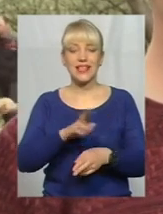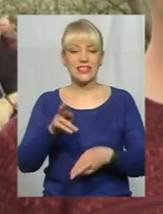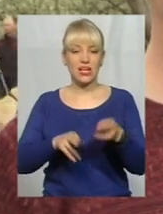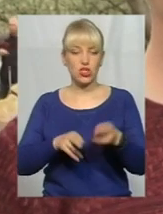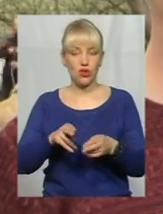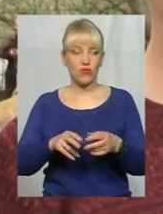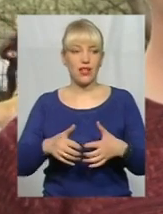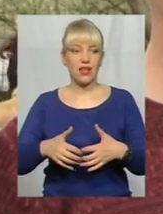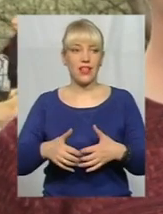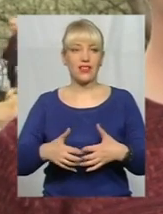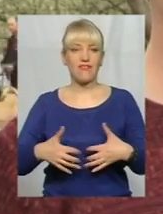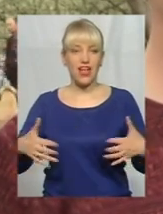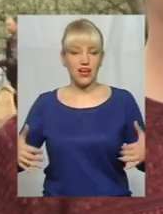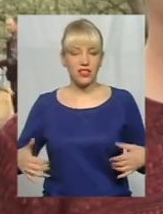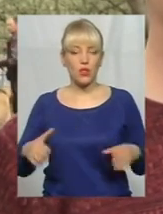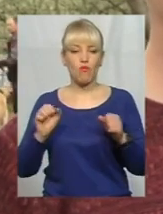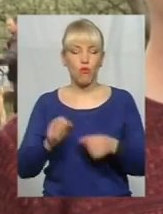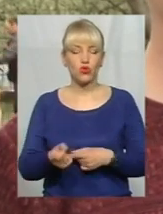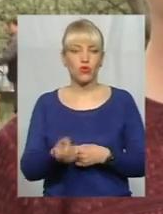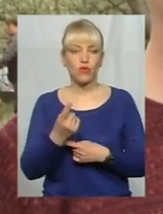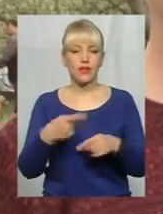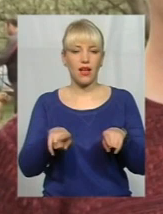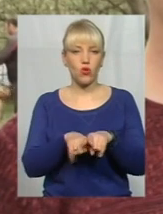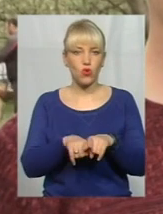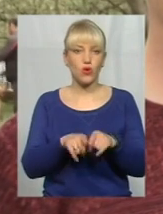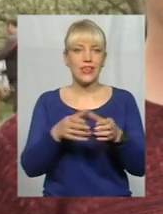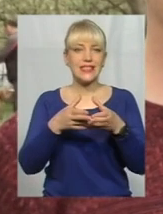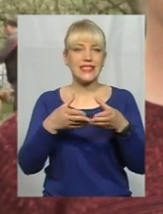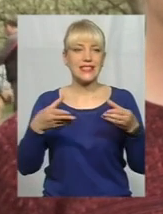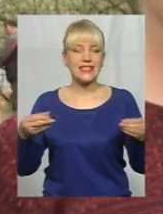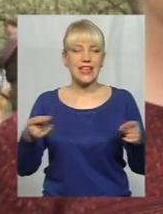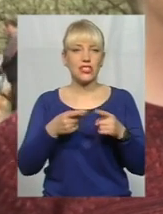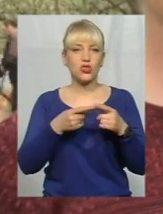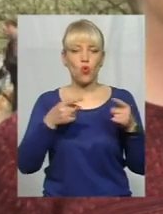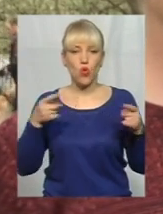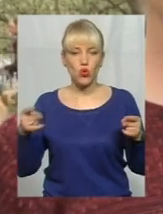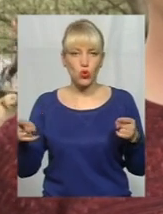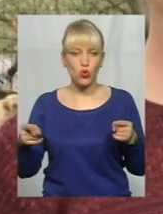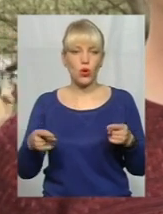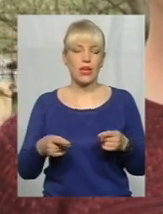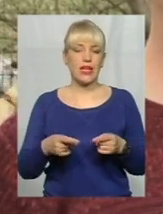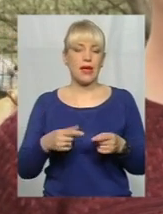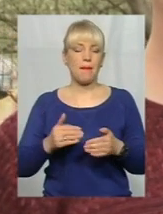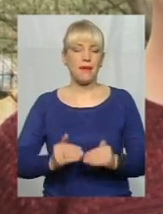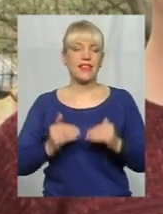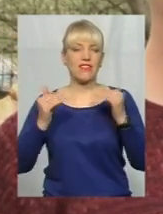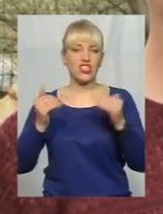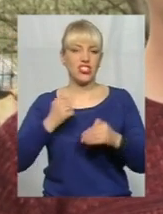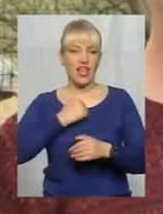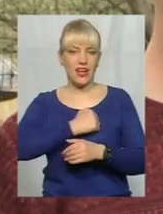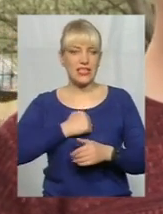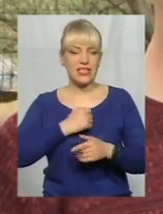проявляти отаку сезонну підвищення агресивності в зв'язку із їхнім періодом розмноження.